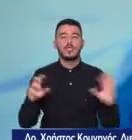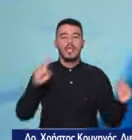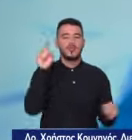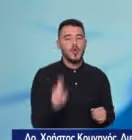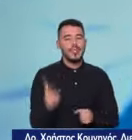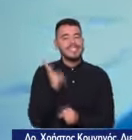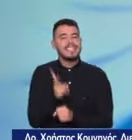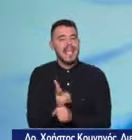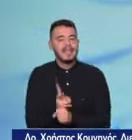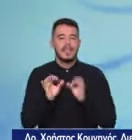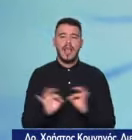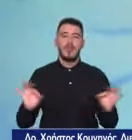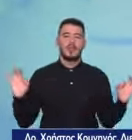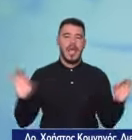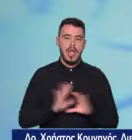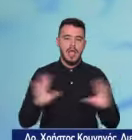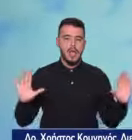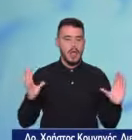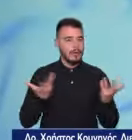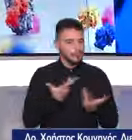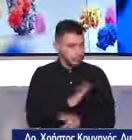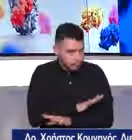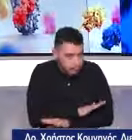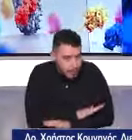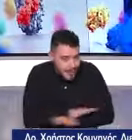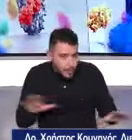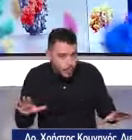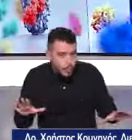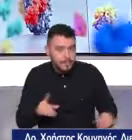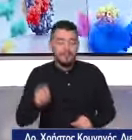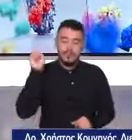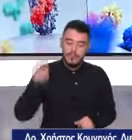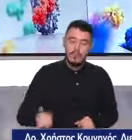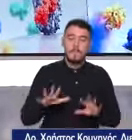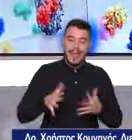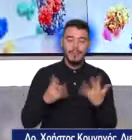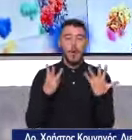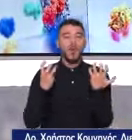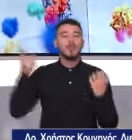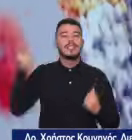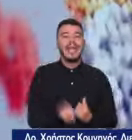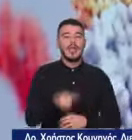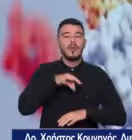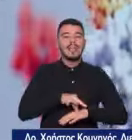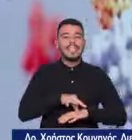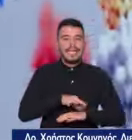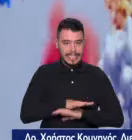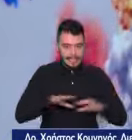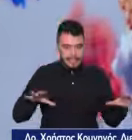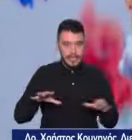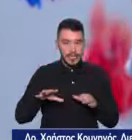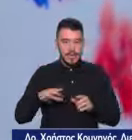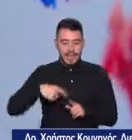στον ασθενή σε όλα τα επίπεδα. Αυτό ακριβώς. Το 80% περίπου των ασθενών με το που βγει ο καθετήρας